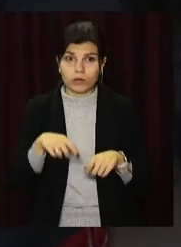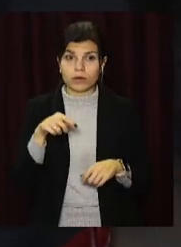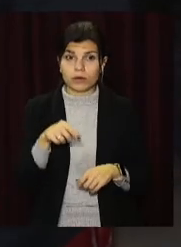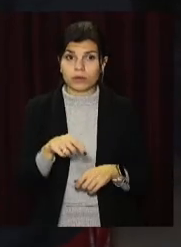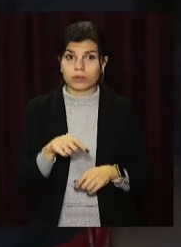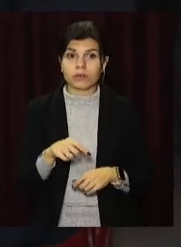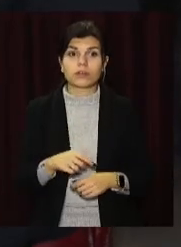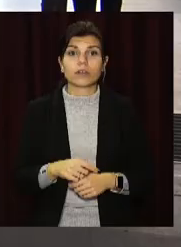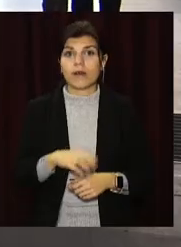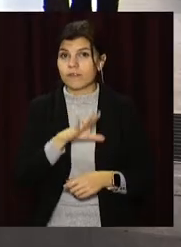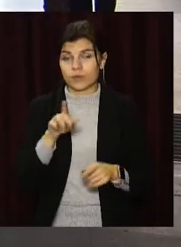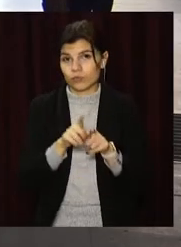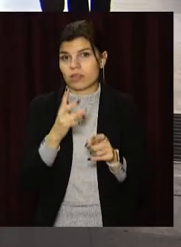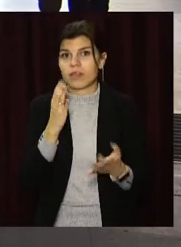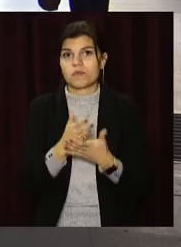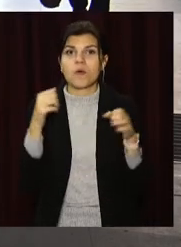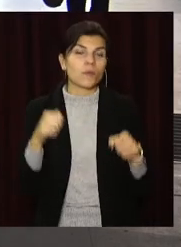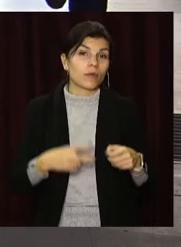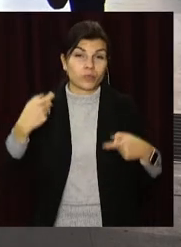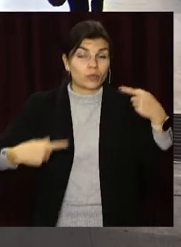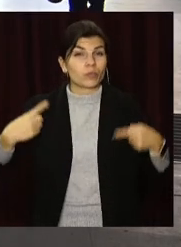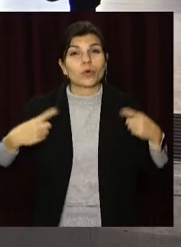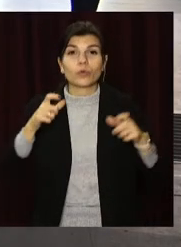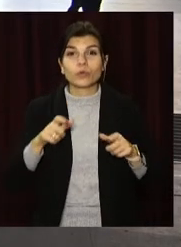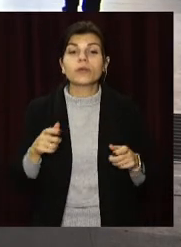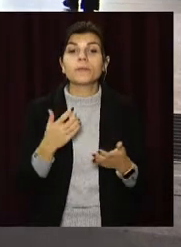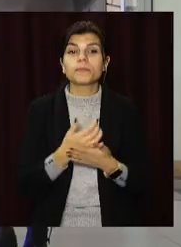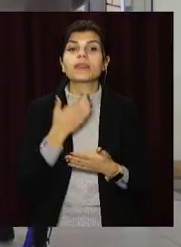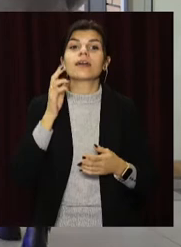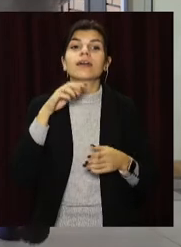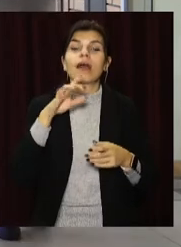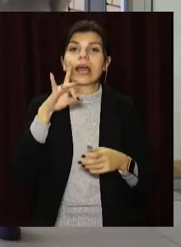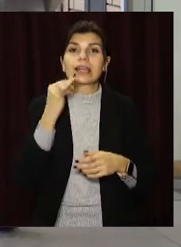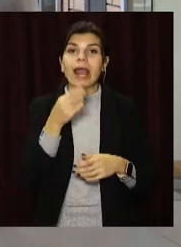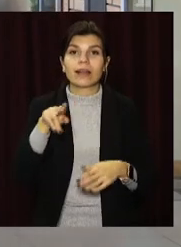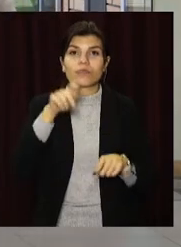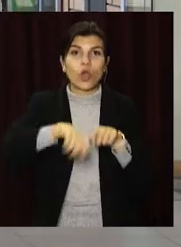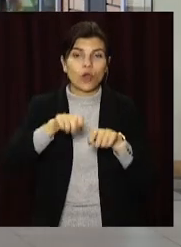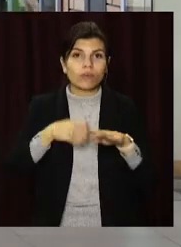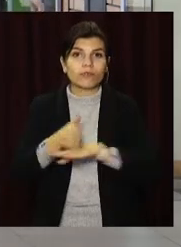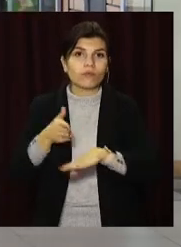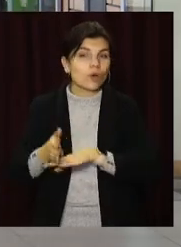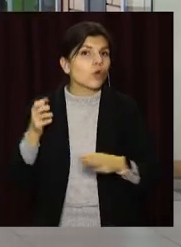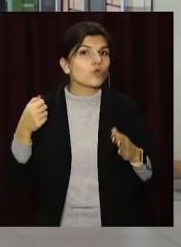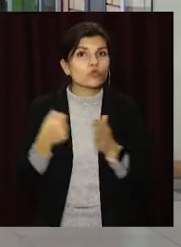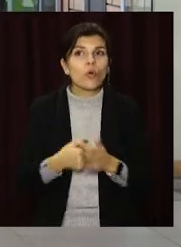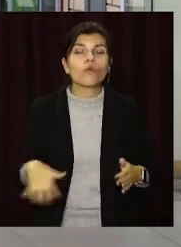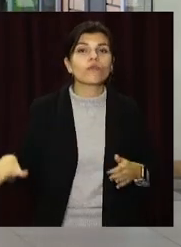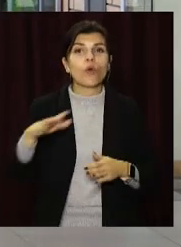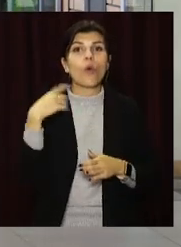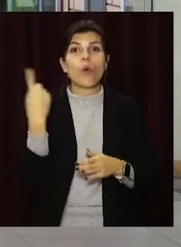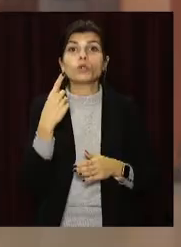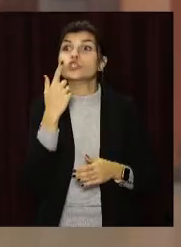гражданам, ні, нікого». Заклади торгівлі, спорткомплекси, громадський транспорт. Рейдові бригади перевірятимуть, допоки область буде